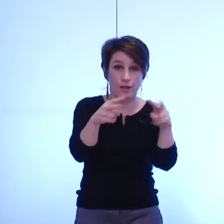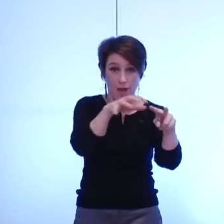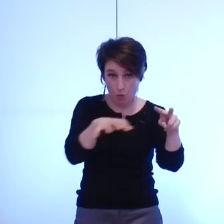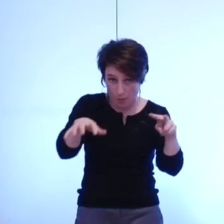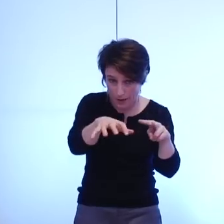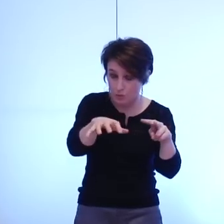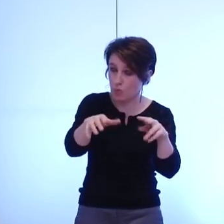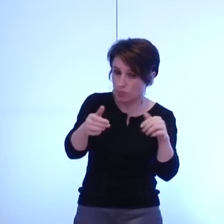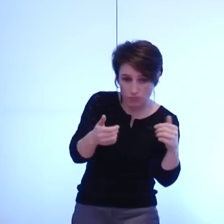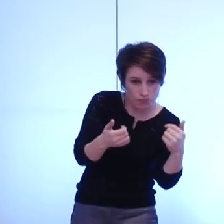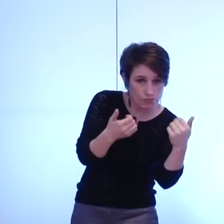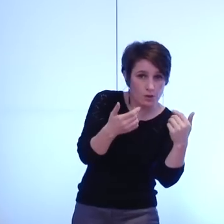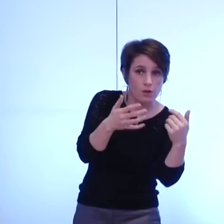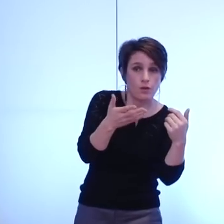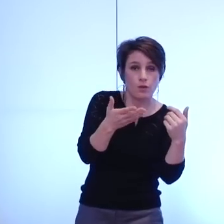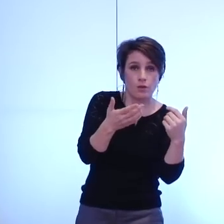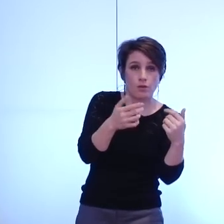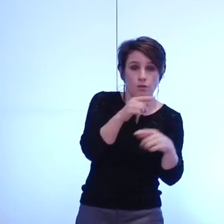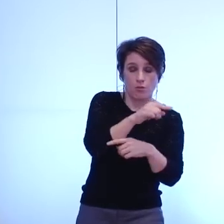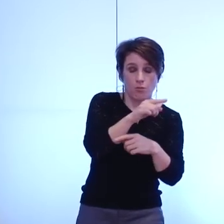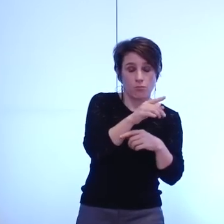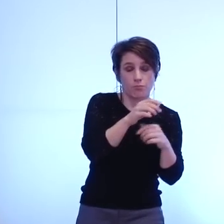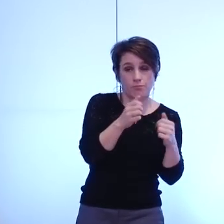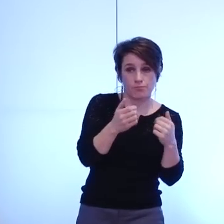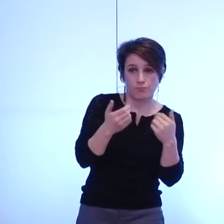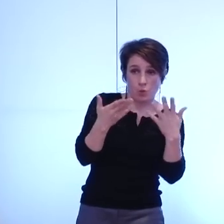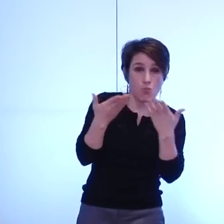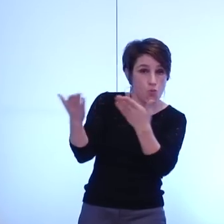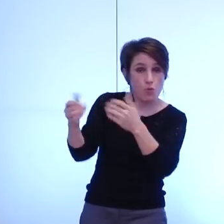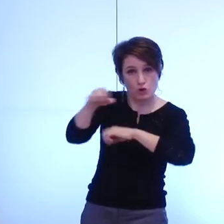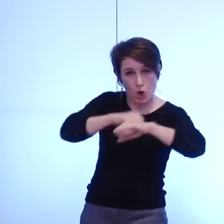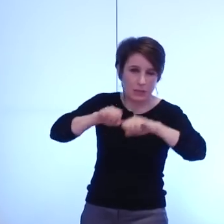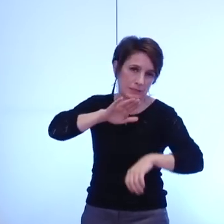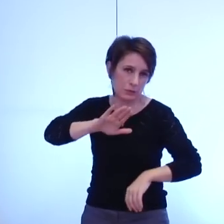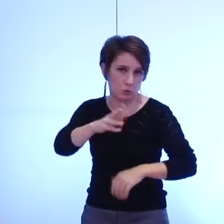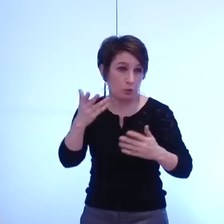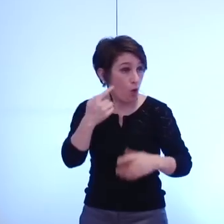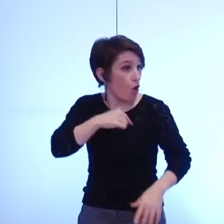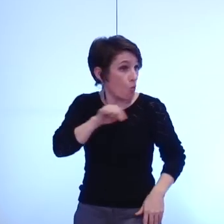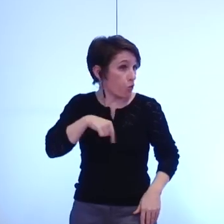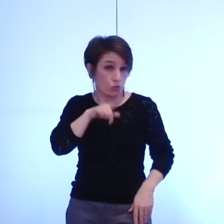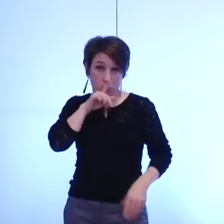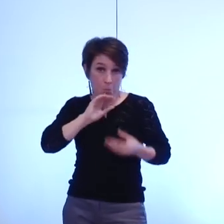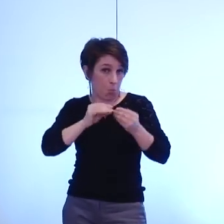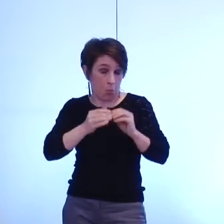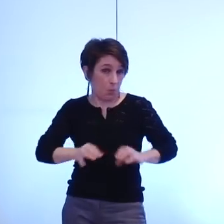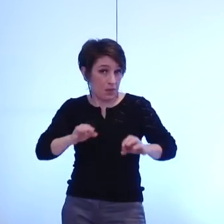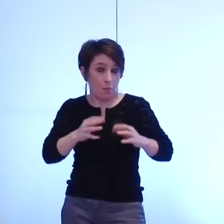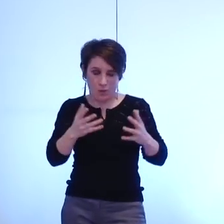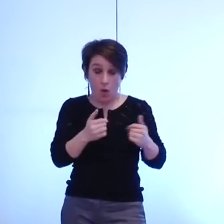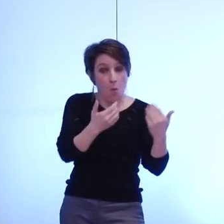et pour nous ça n'est pas ni un problème ni une difficulté d'une recherche de